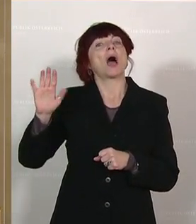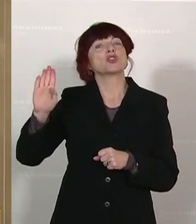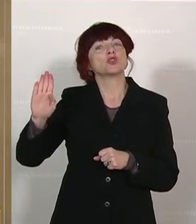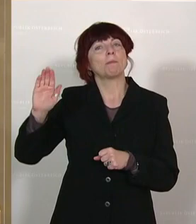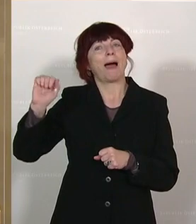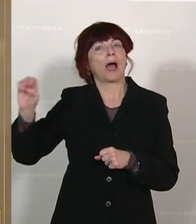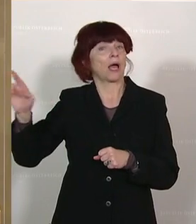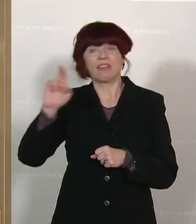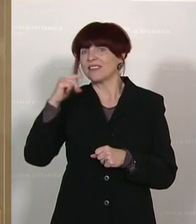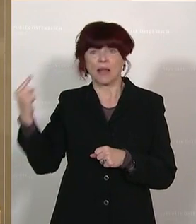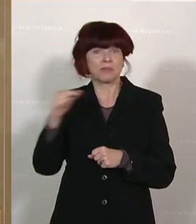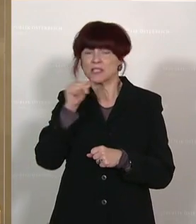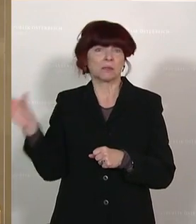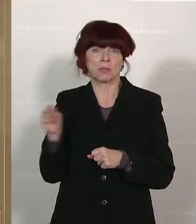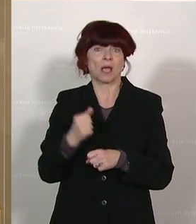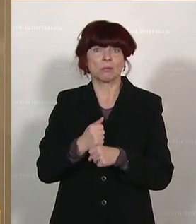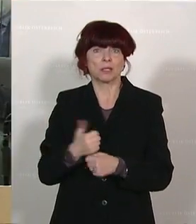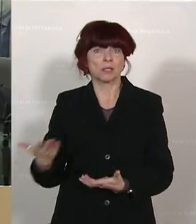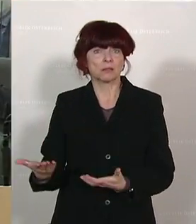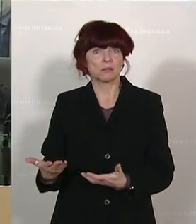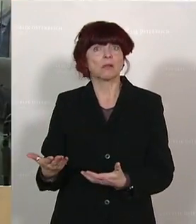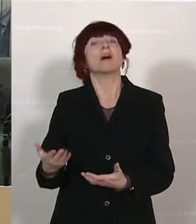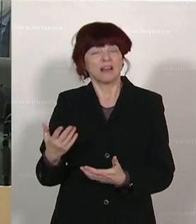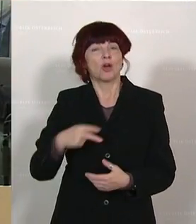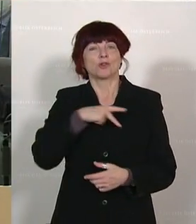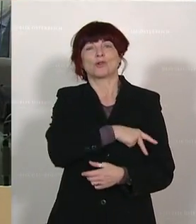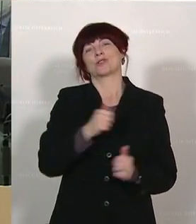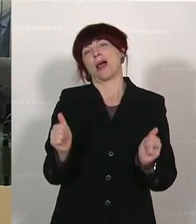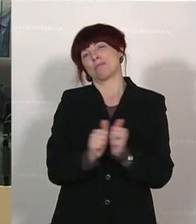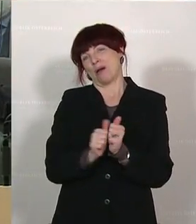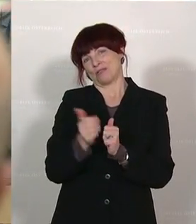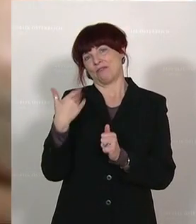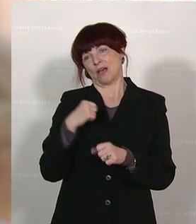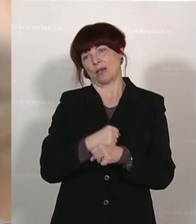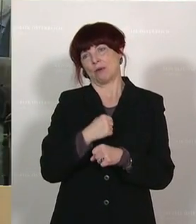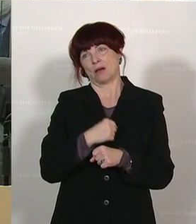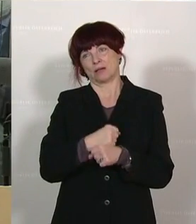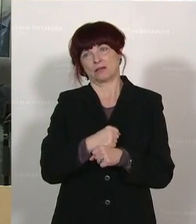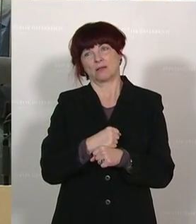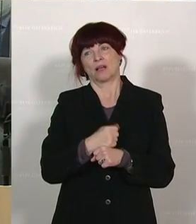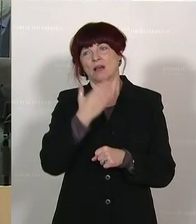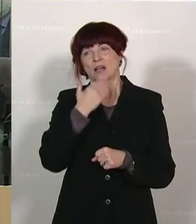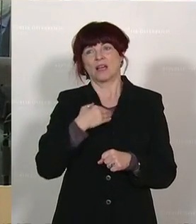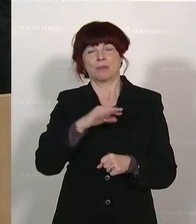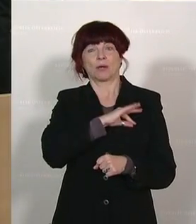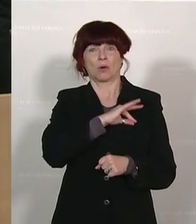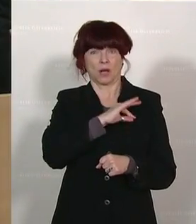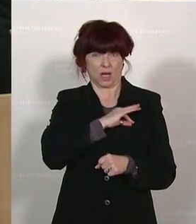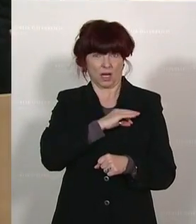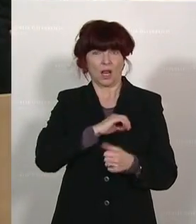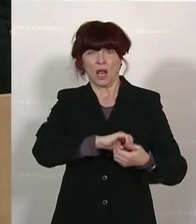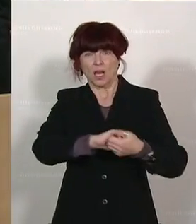Rande dabei. Das haben nämlich die Sozialpartner gebracht, liebe Kolleginnen und Kollegen. Gewerkschaftsbund und